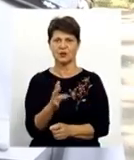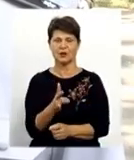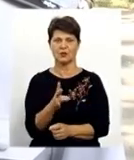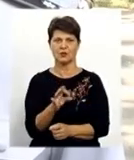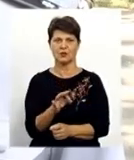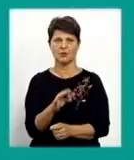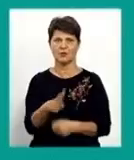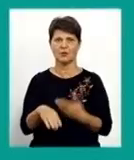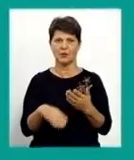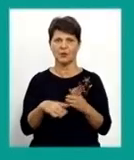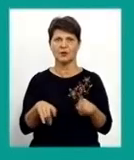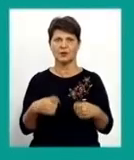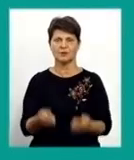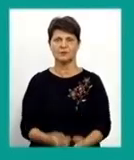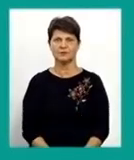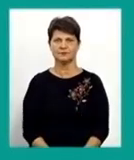допомогу.